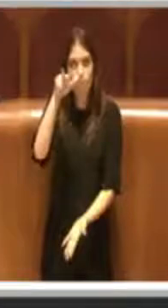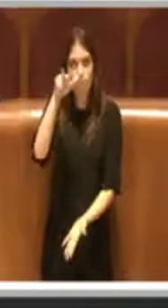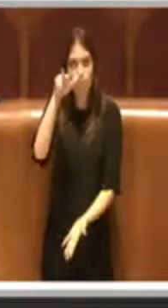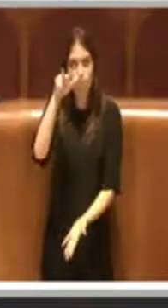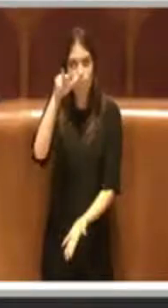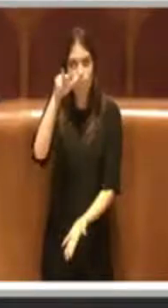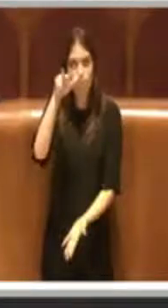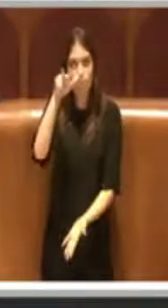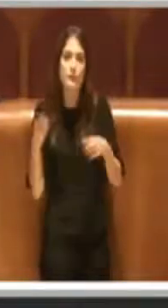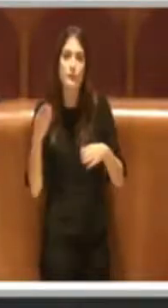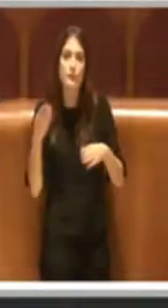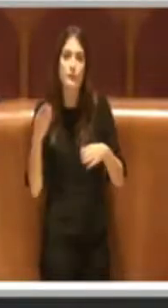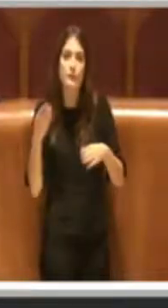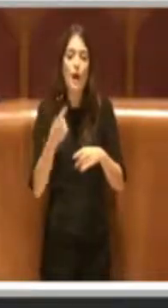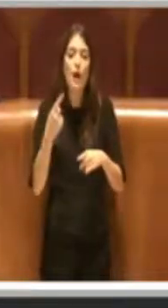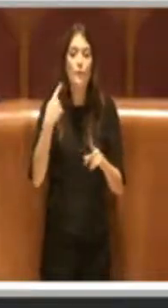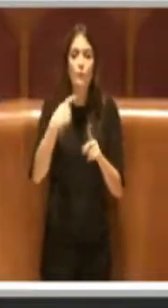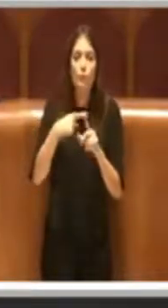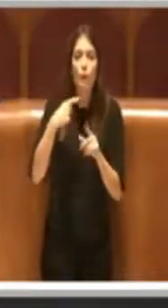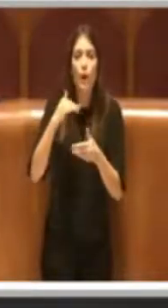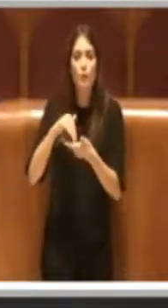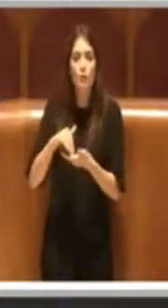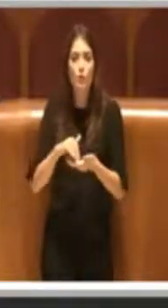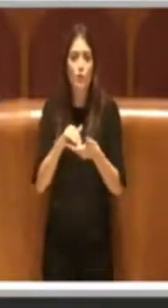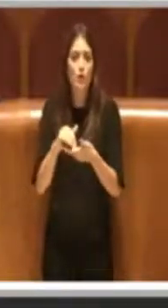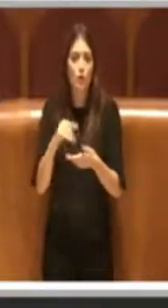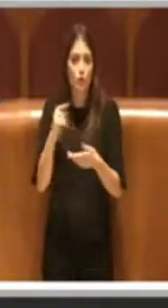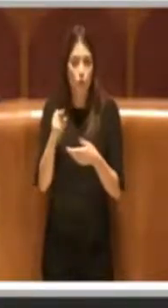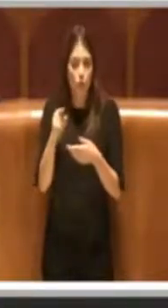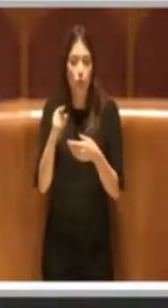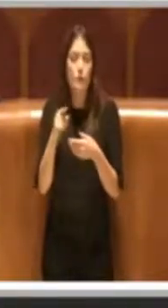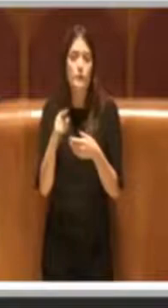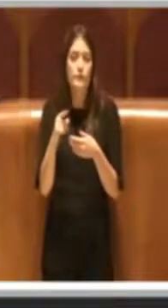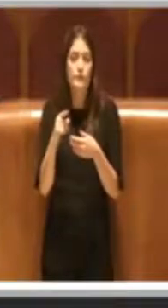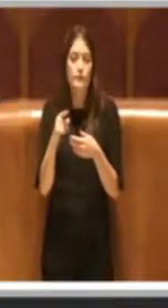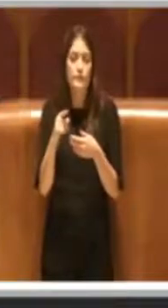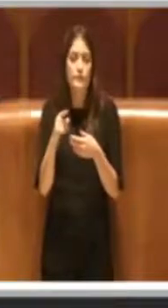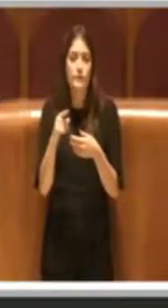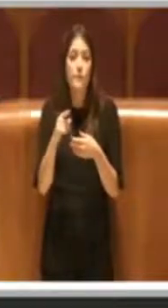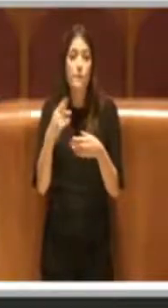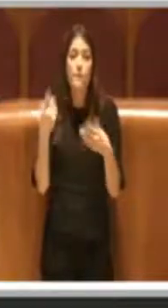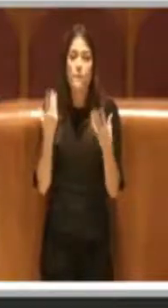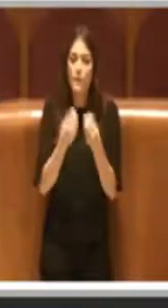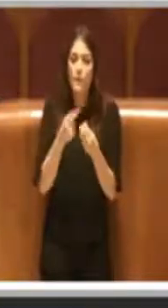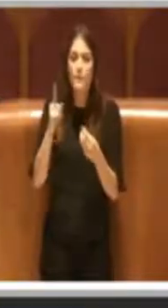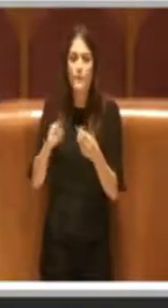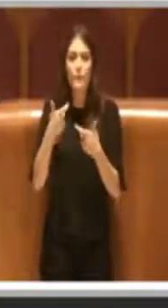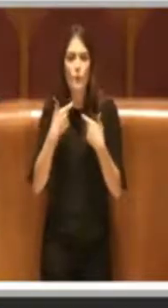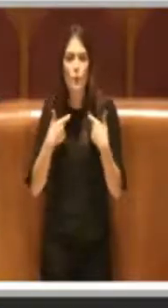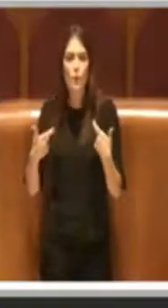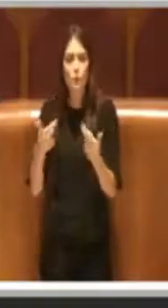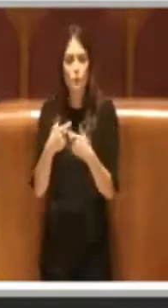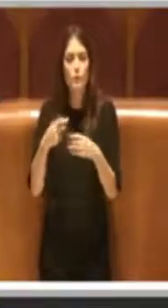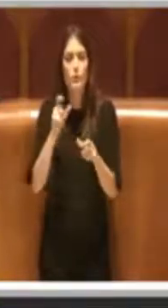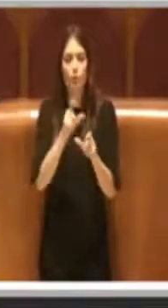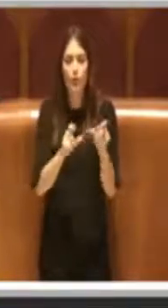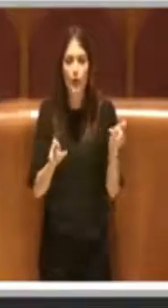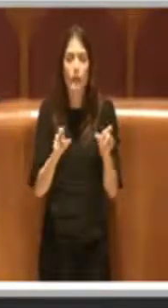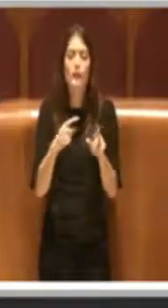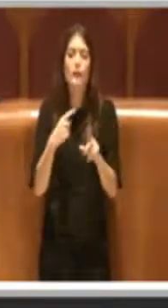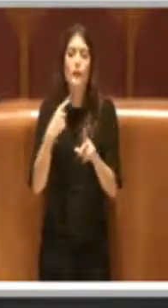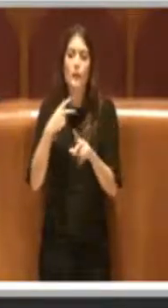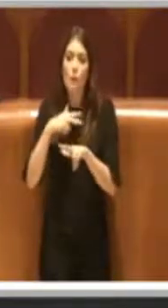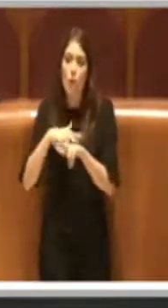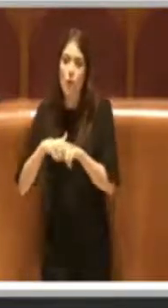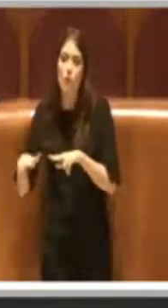associazioni maggiormente rappresentative, nonché con la consulta cittadina e tutte le consulte municipali per i diritti delle persone